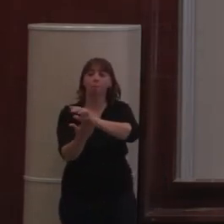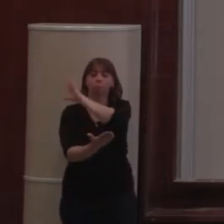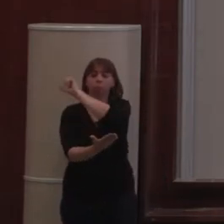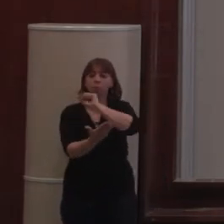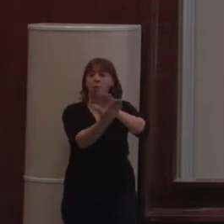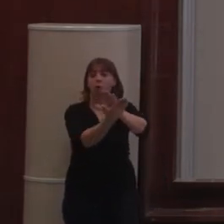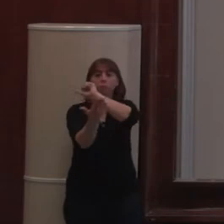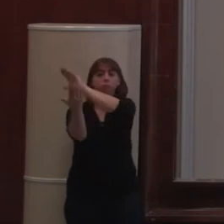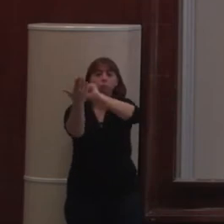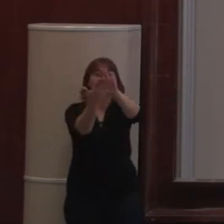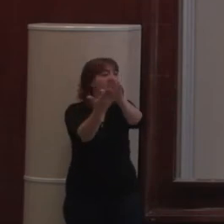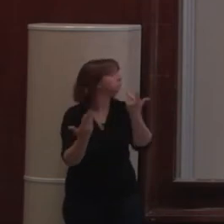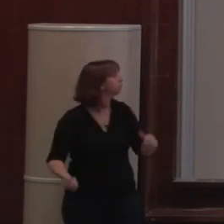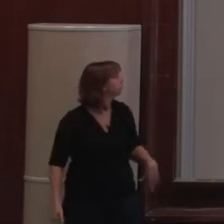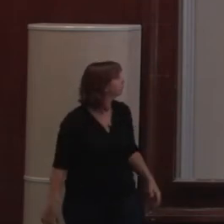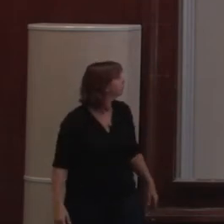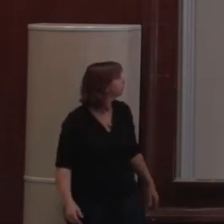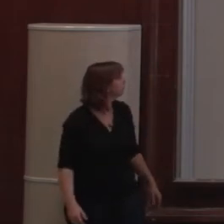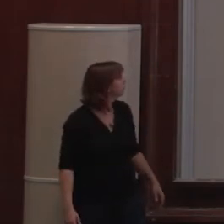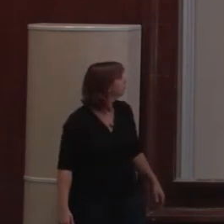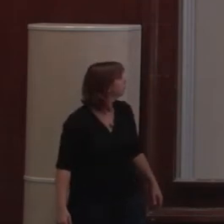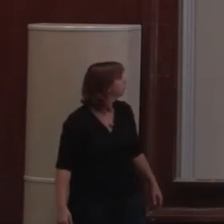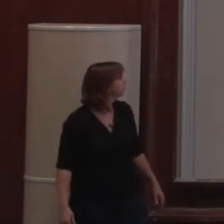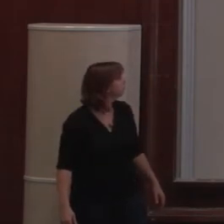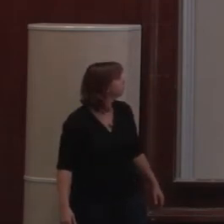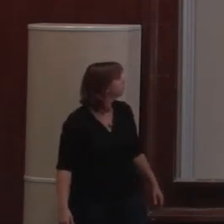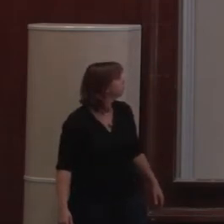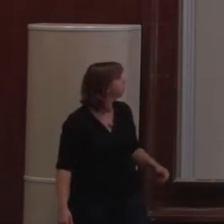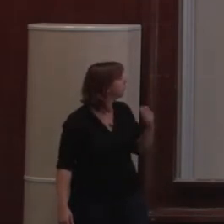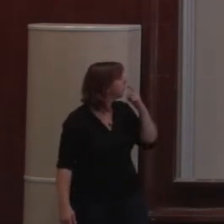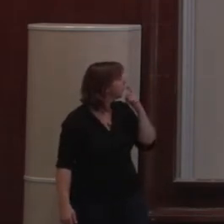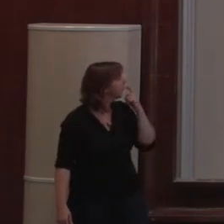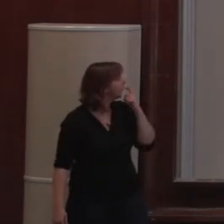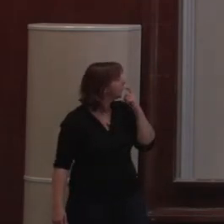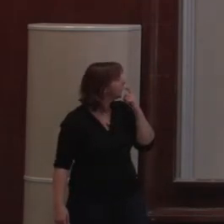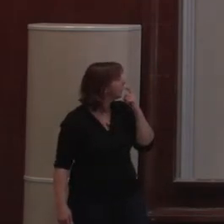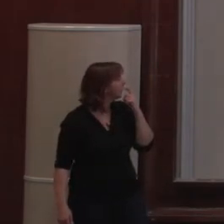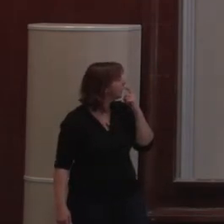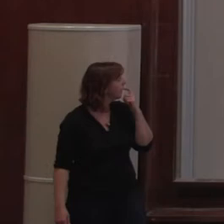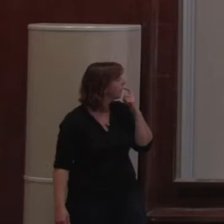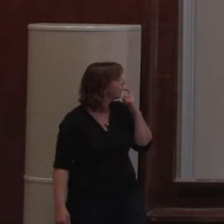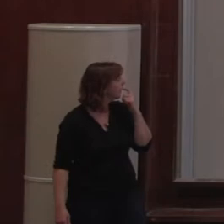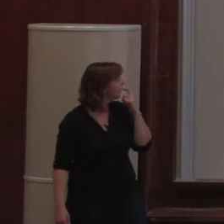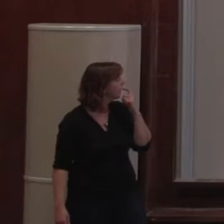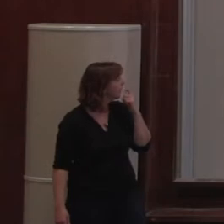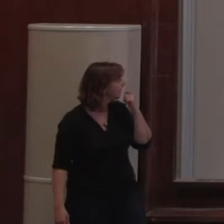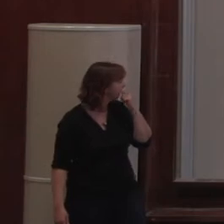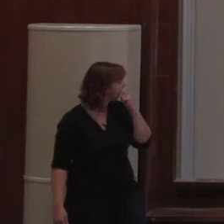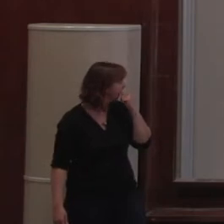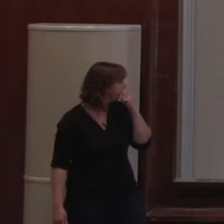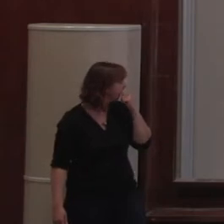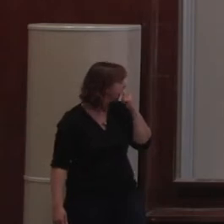mettre en colonne. Vous allez voir dans l'exemple. va mettre des choses en vis-à-vis. Pas encore. Voilà. On peut les